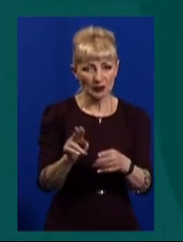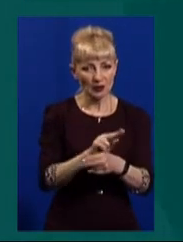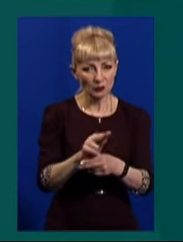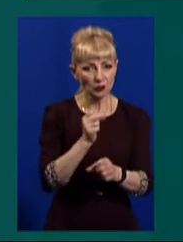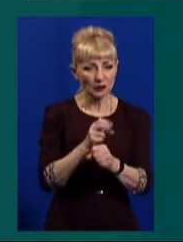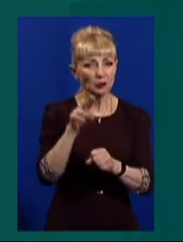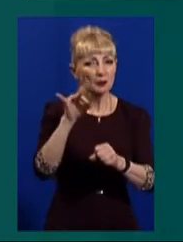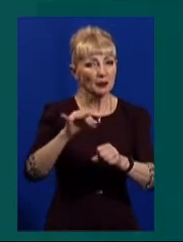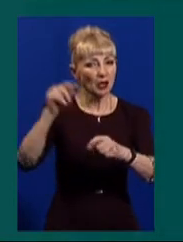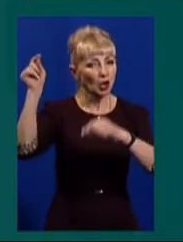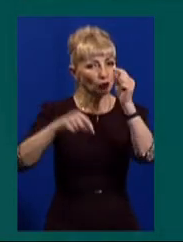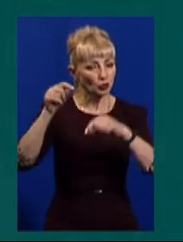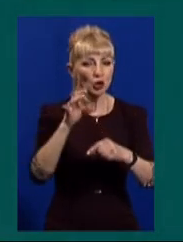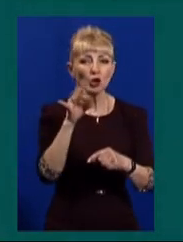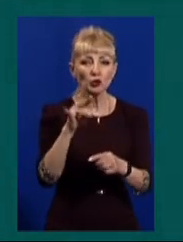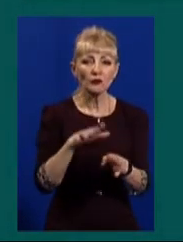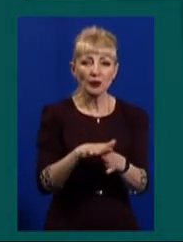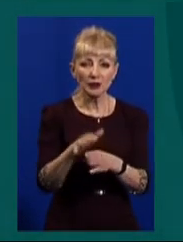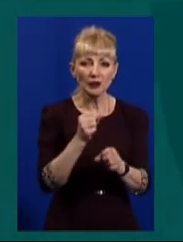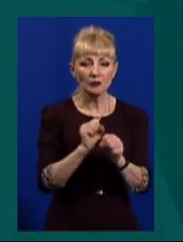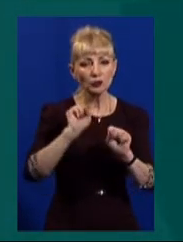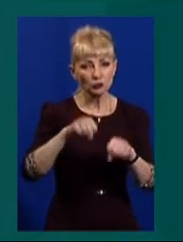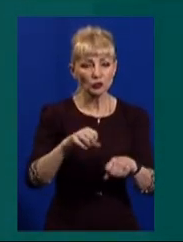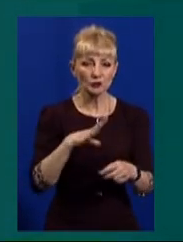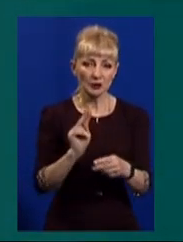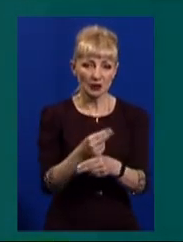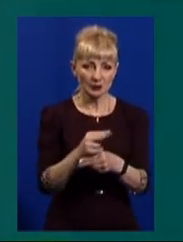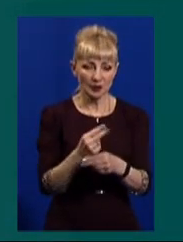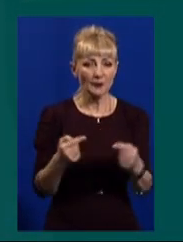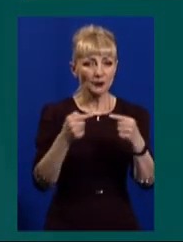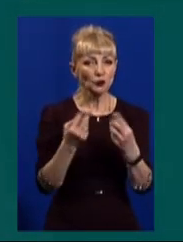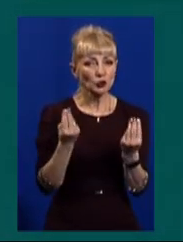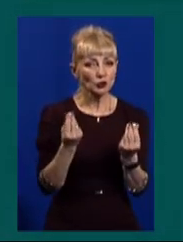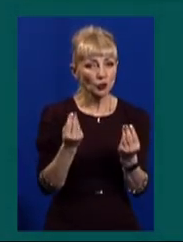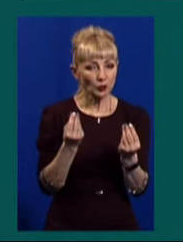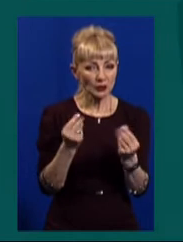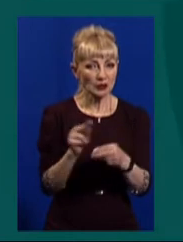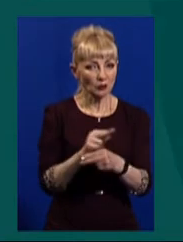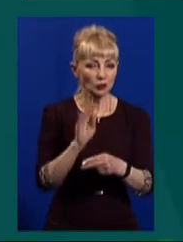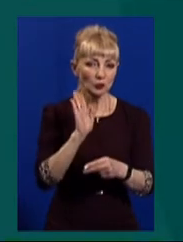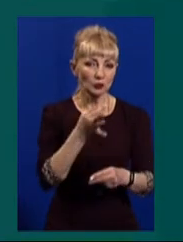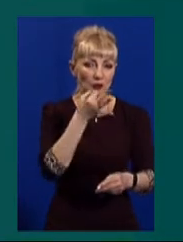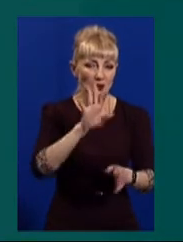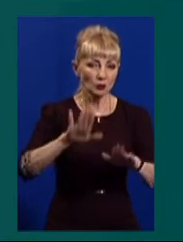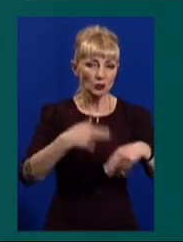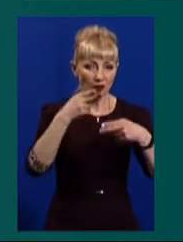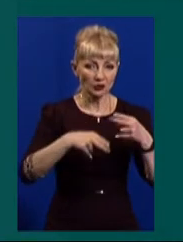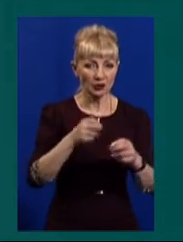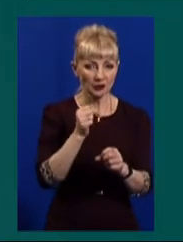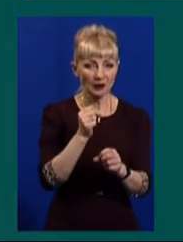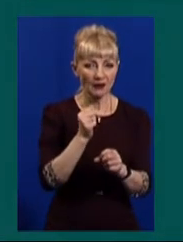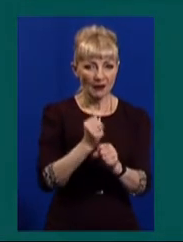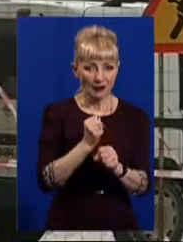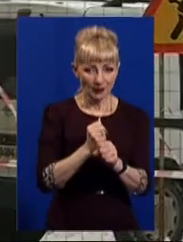строк виконання робіт може бути скориговано. Точна вартість робіт може бути визначена після завершення робіт з реконструкції вищезазначеної